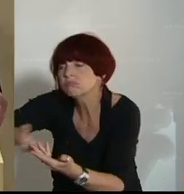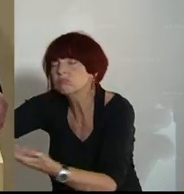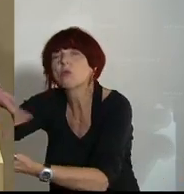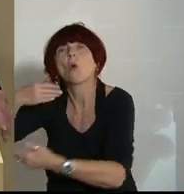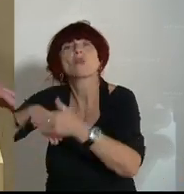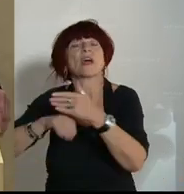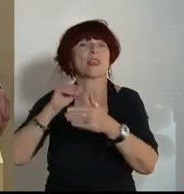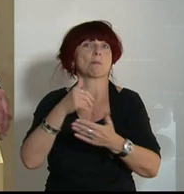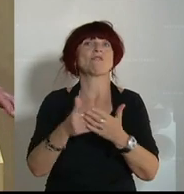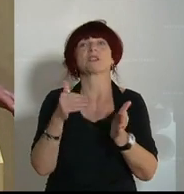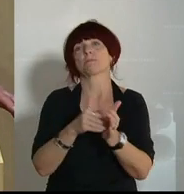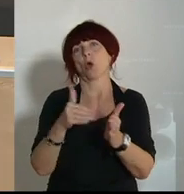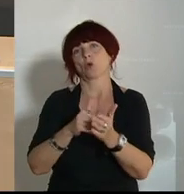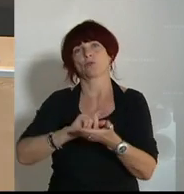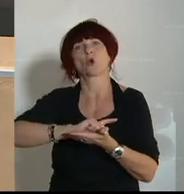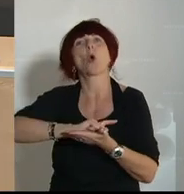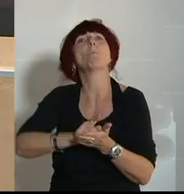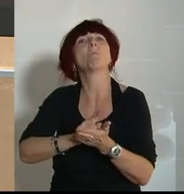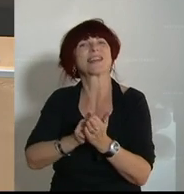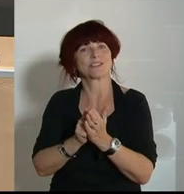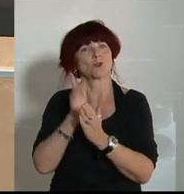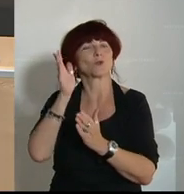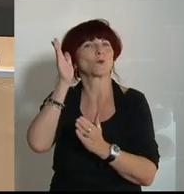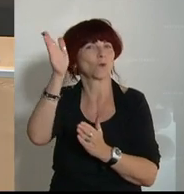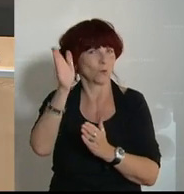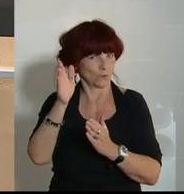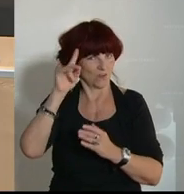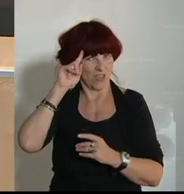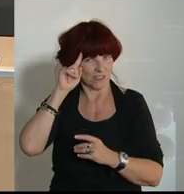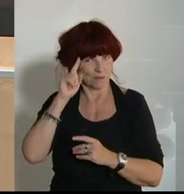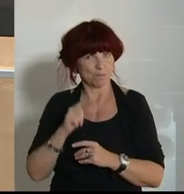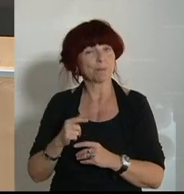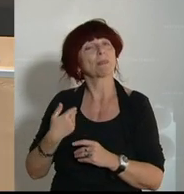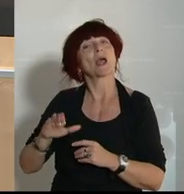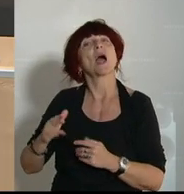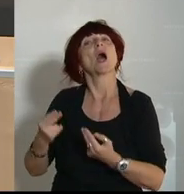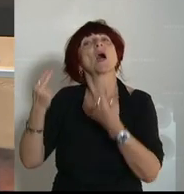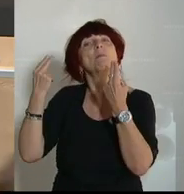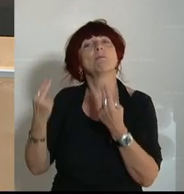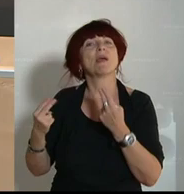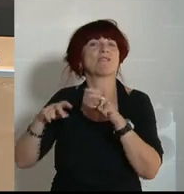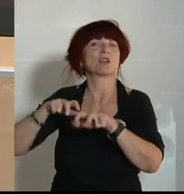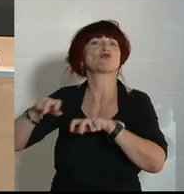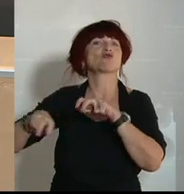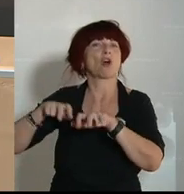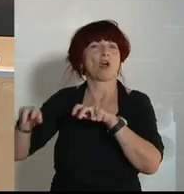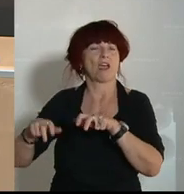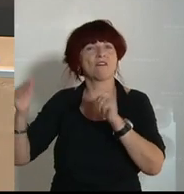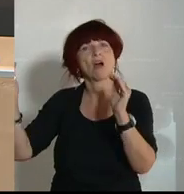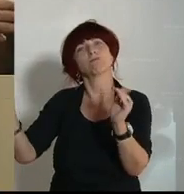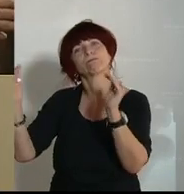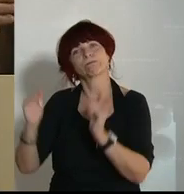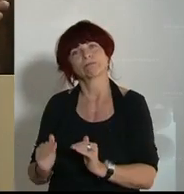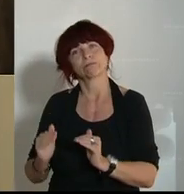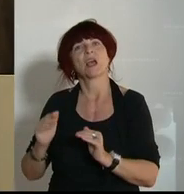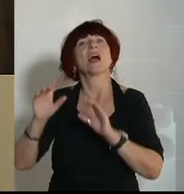Entwicklung des Tourismus zu haben. Auch bin ich stolz, dass uns die Mehrwertsteuerreduktion bei der Beherbergung gelungen ist, von 13 auf 10 Prozent.